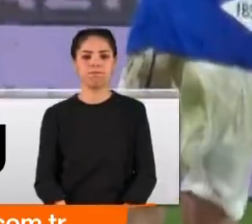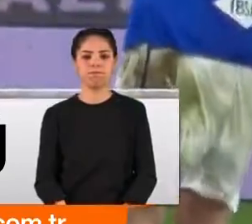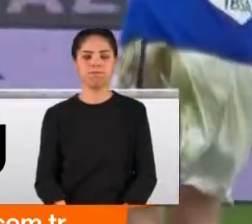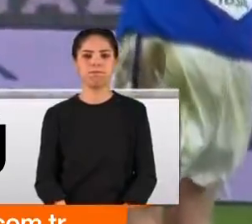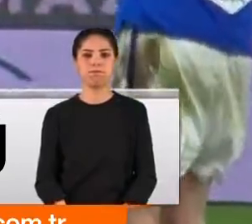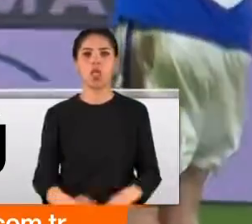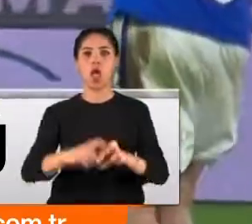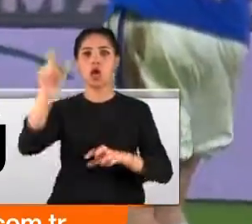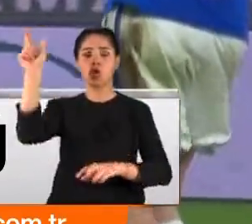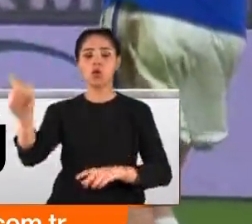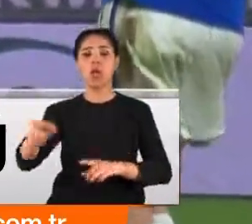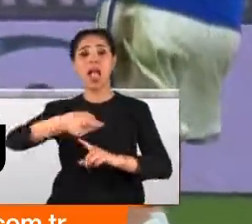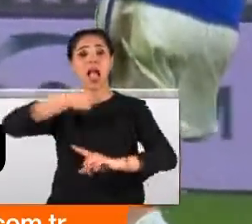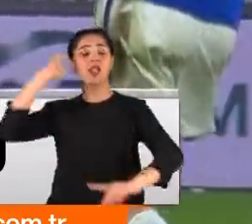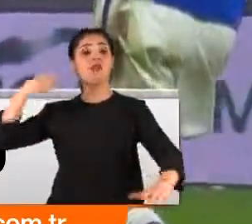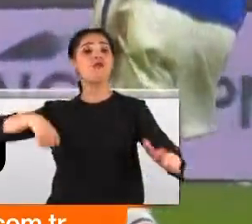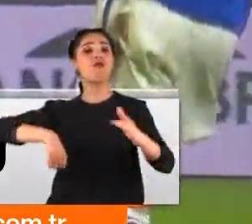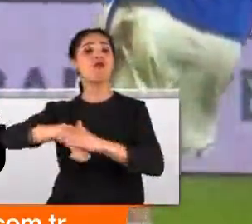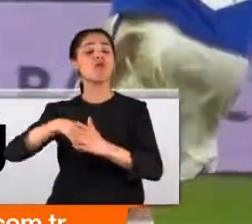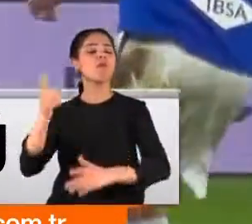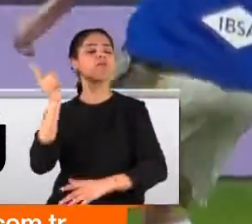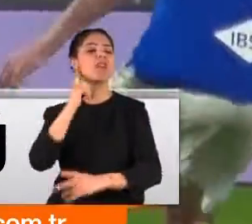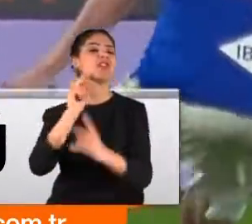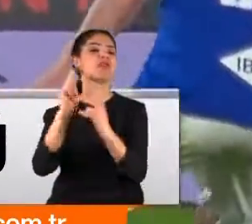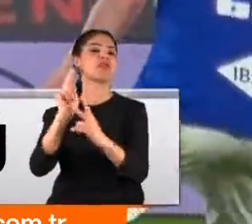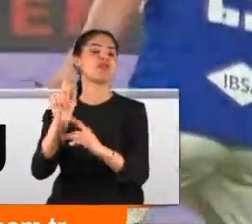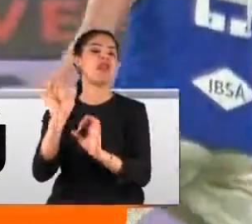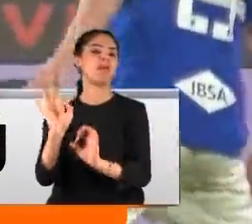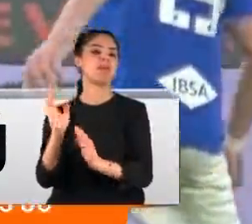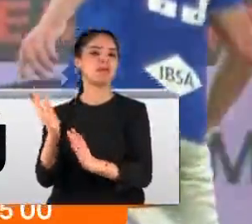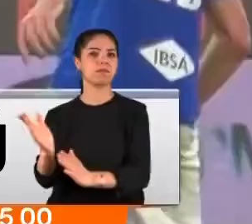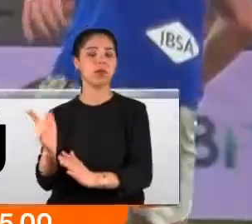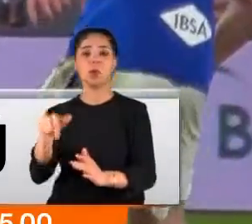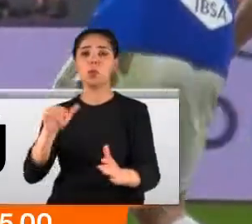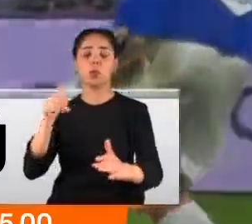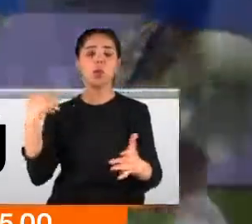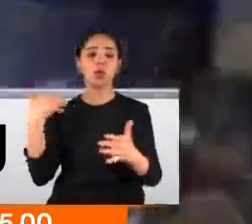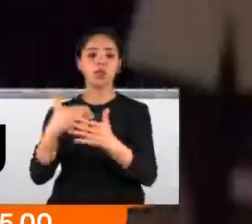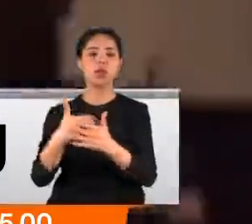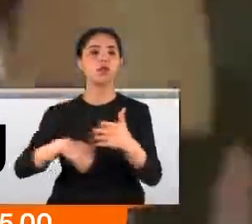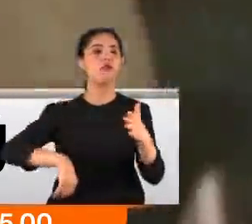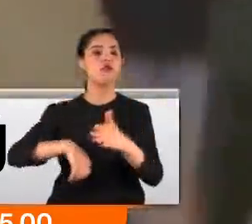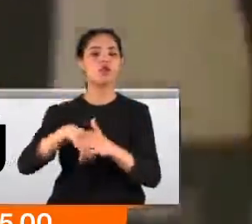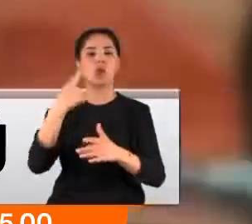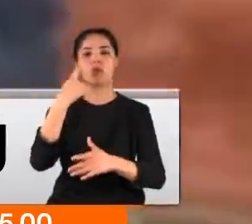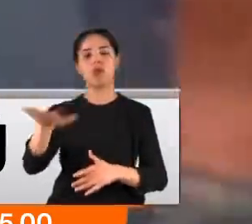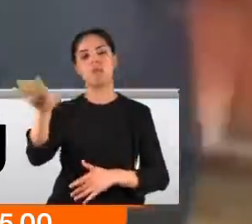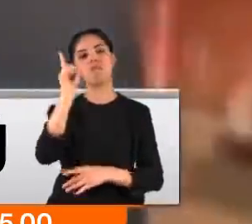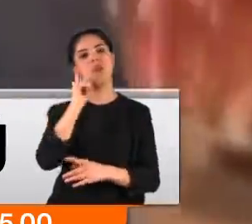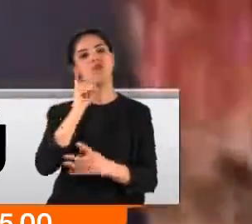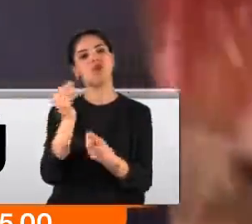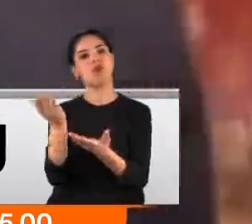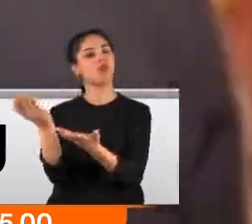Ronaldo gelmiş geçmiş en iyi futbolculardan biri olarak gösteriliyor. Bugüne kadar sergilediği futbolla gündeme gelmişti.